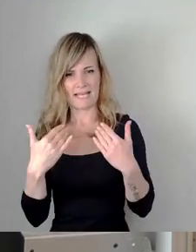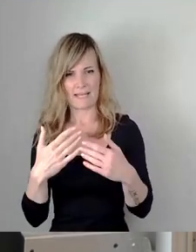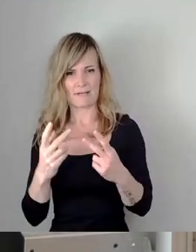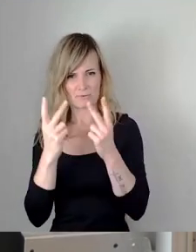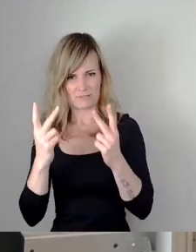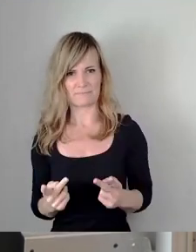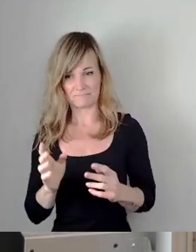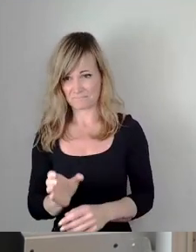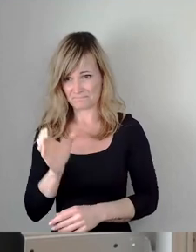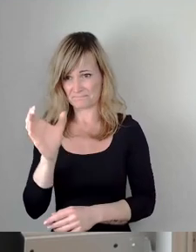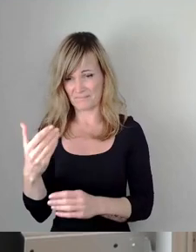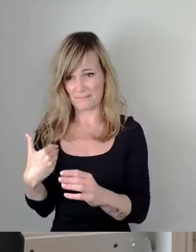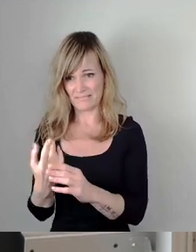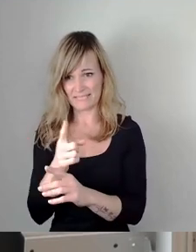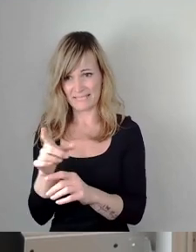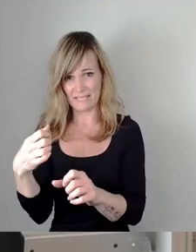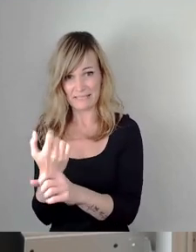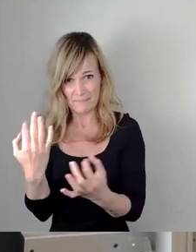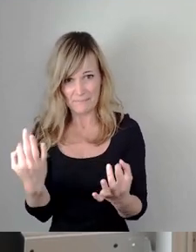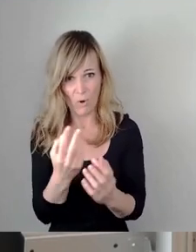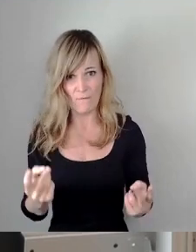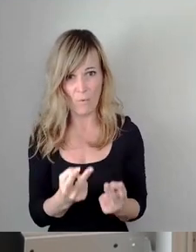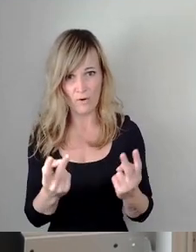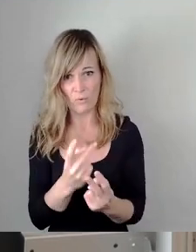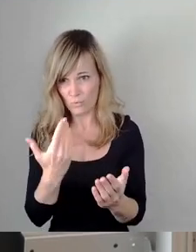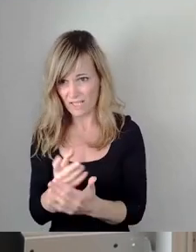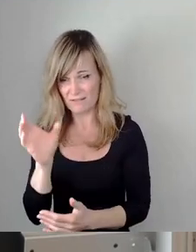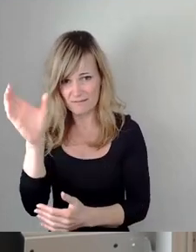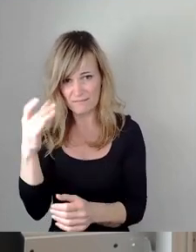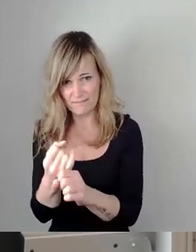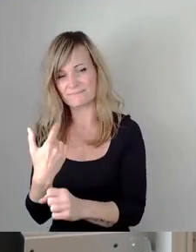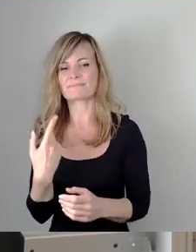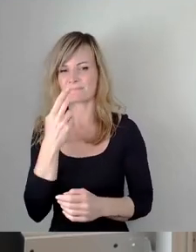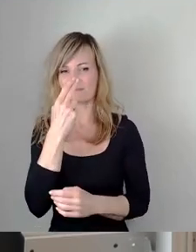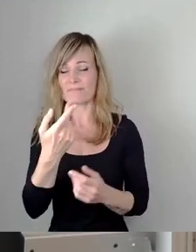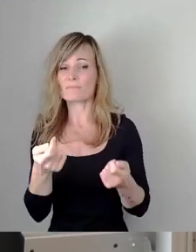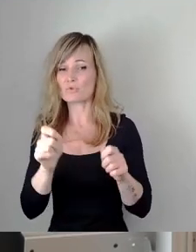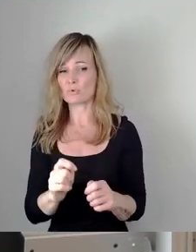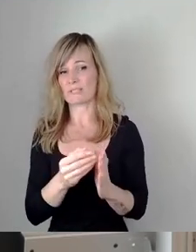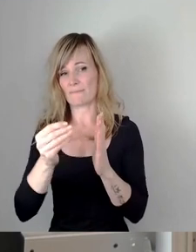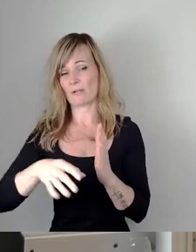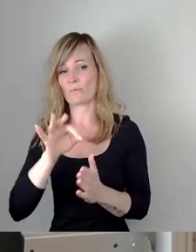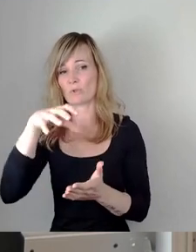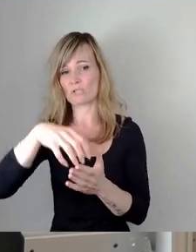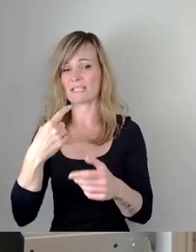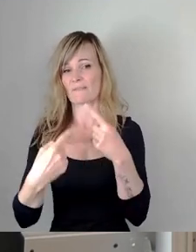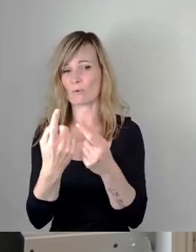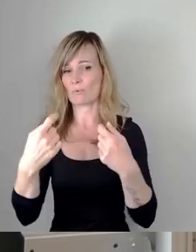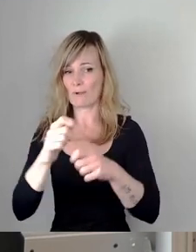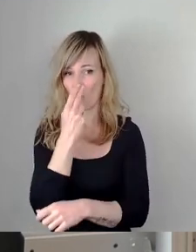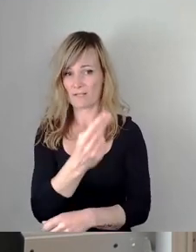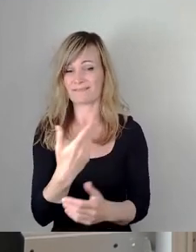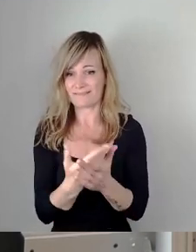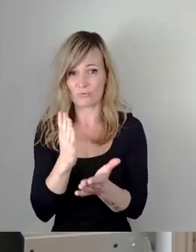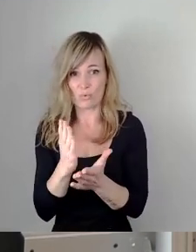braucht. Und wenn man sich die Beschlussempfehlung des Ausschusses für Stadtentwicklung und Bau ansieht, ist ja genau das passiert. Das wird